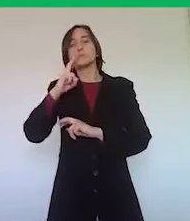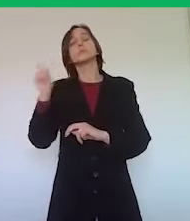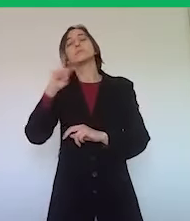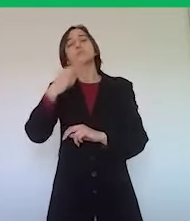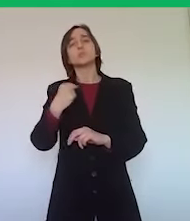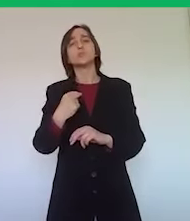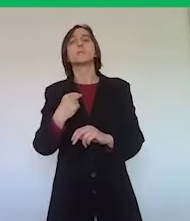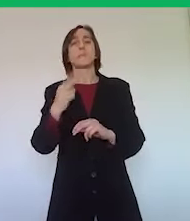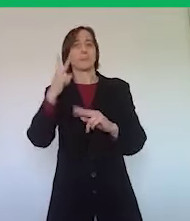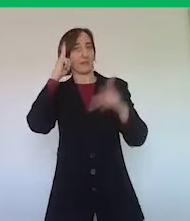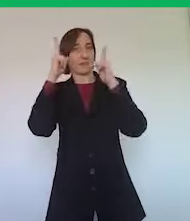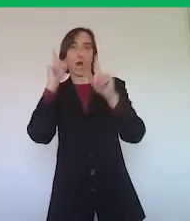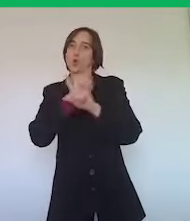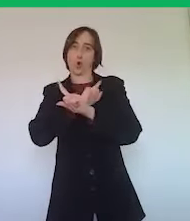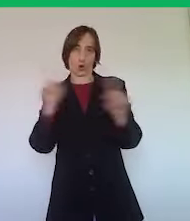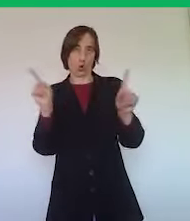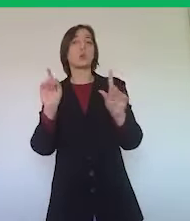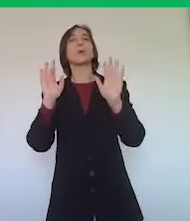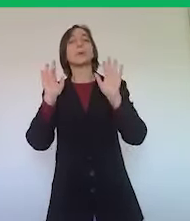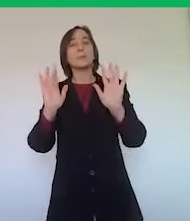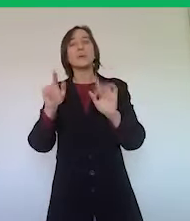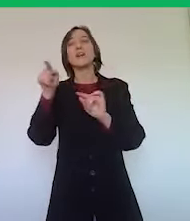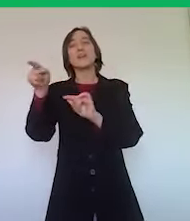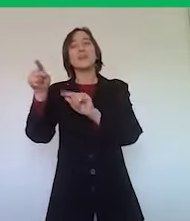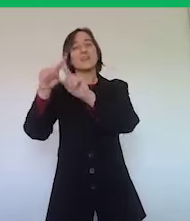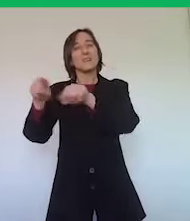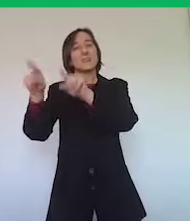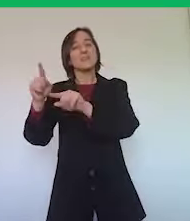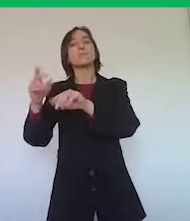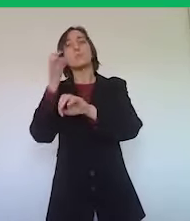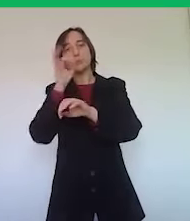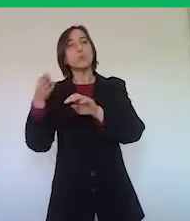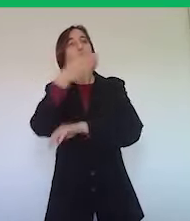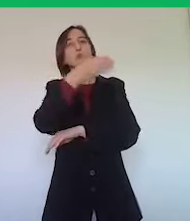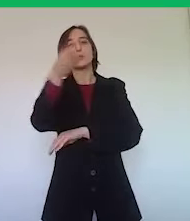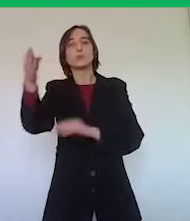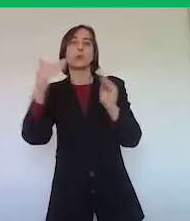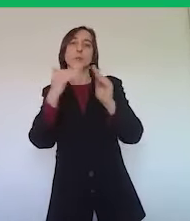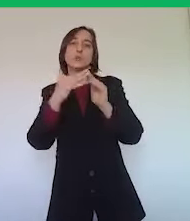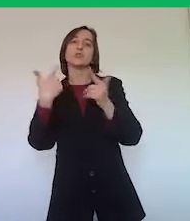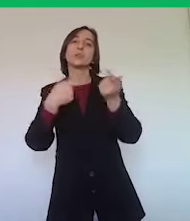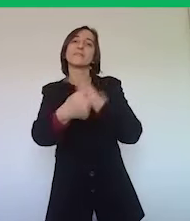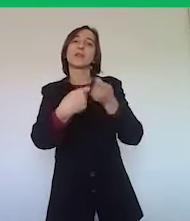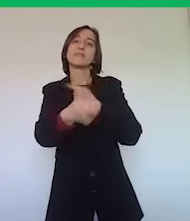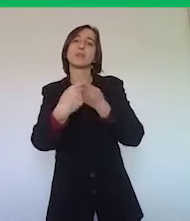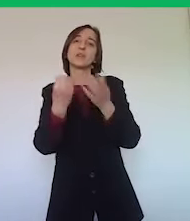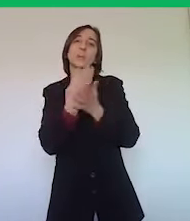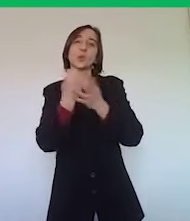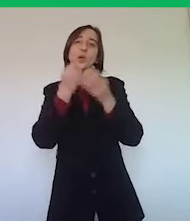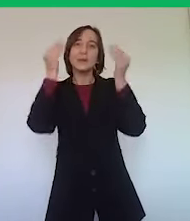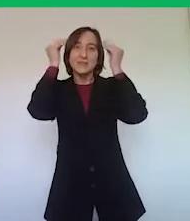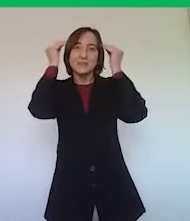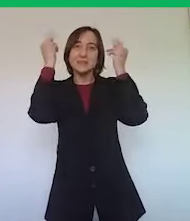non il taglio dei capelli, ma la vendita a domicilio di prodotti che vengono utilizzati in particolare dalle donne